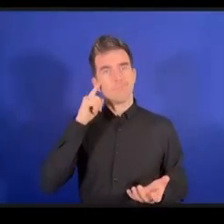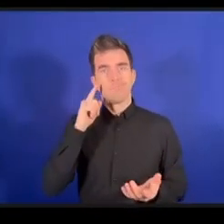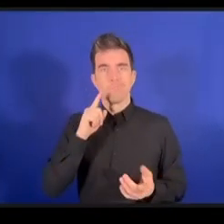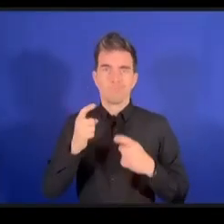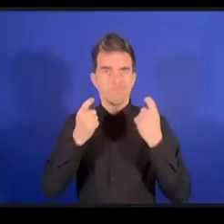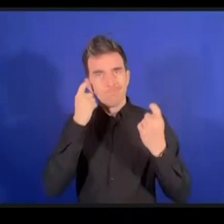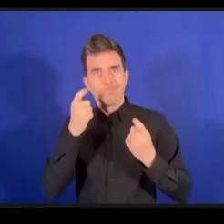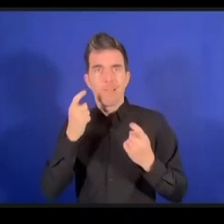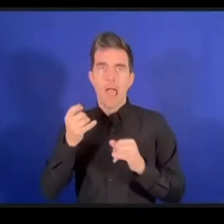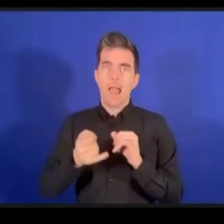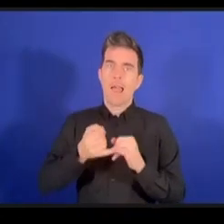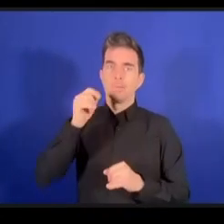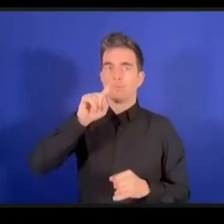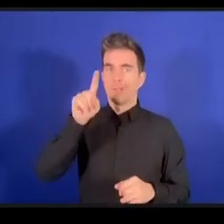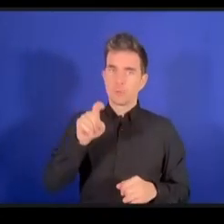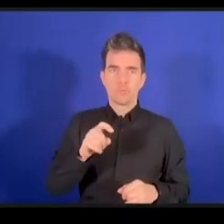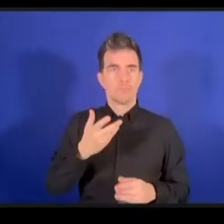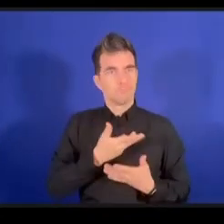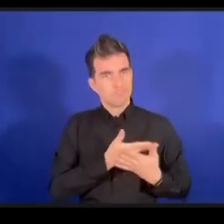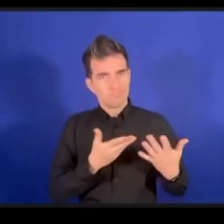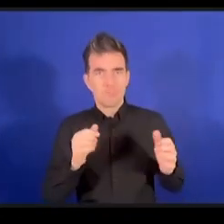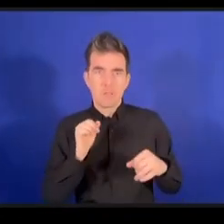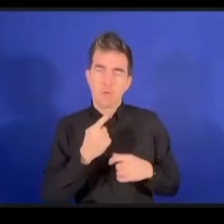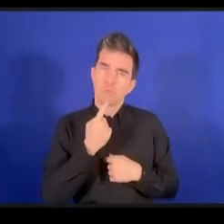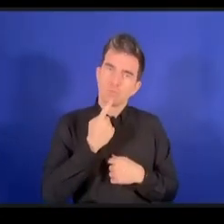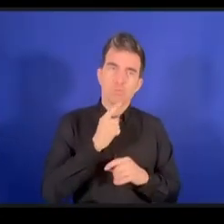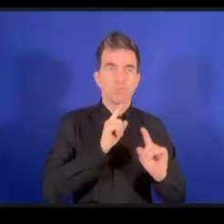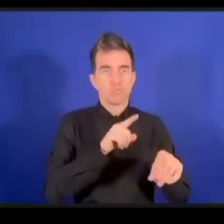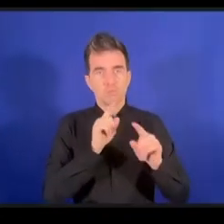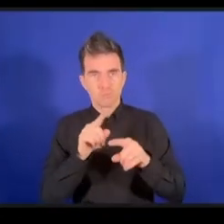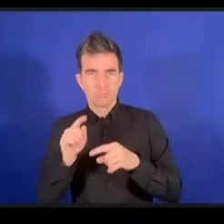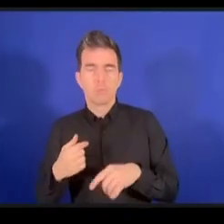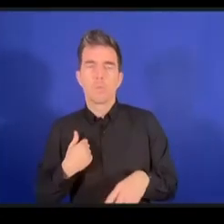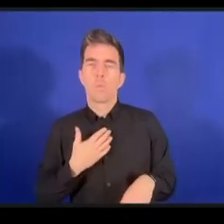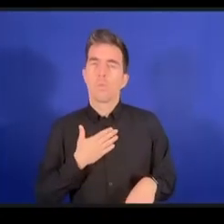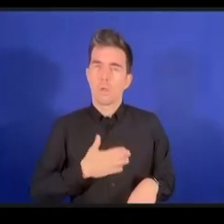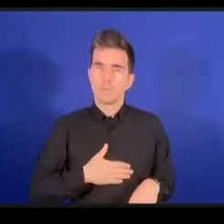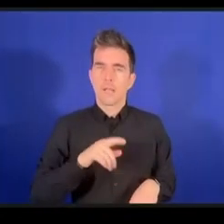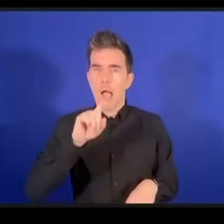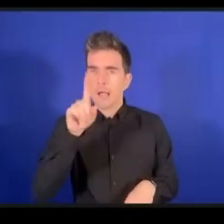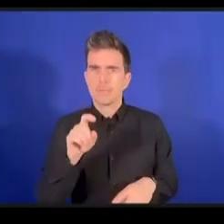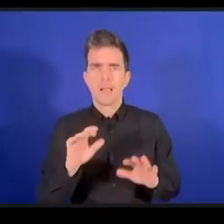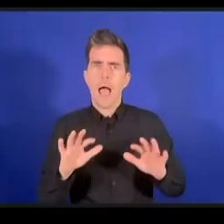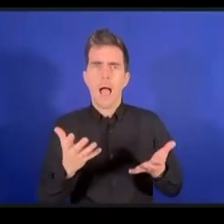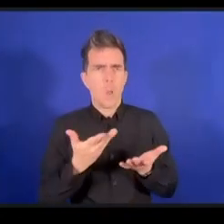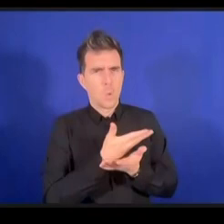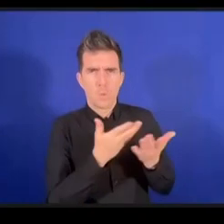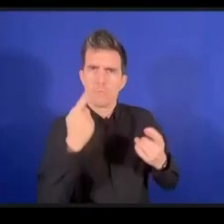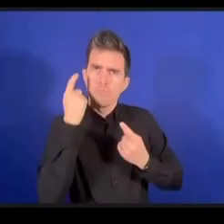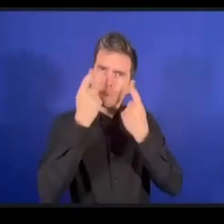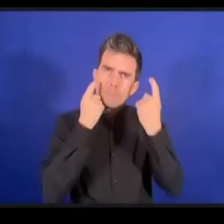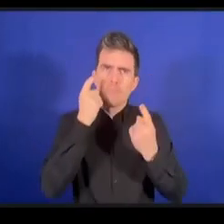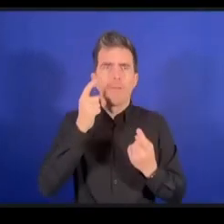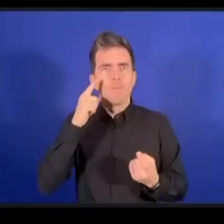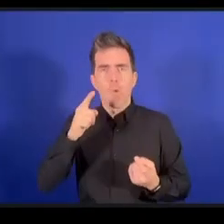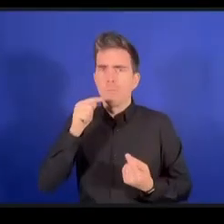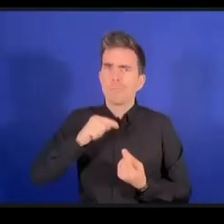ختمية كيف ترون دور الاتلافات في البيئة